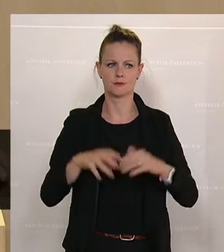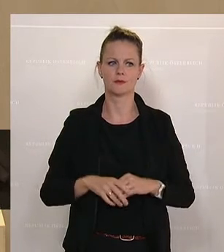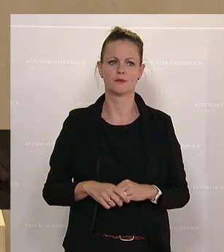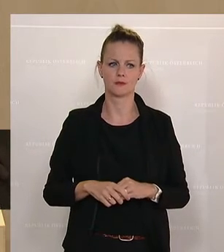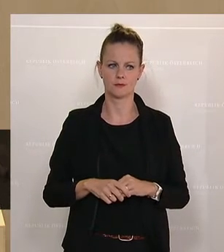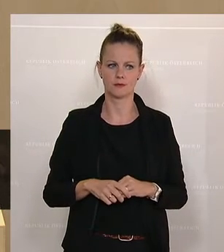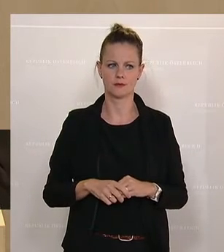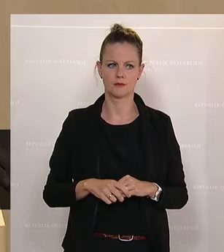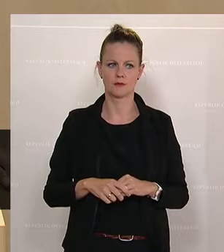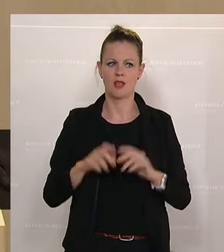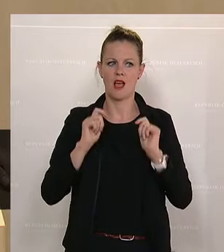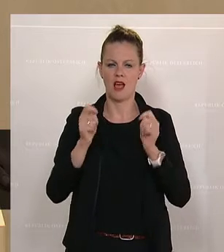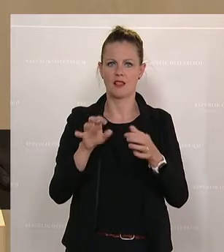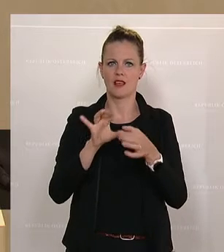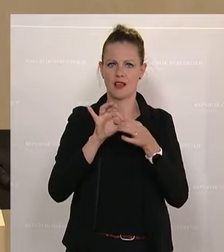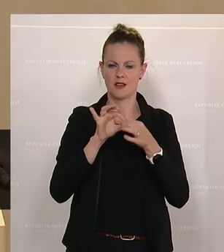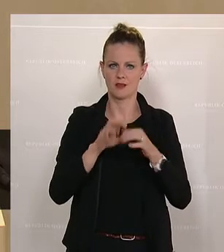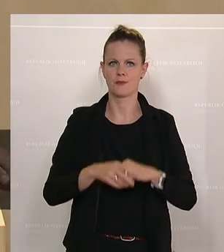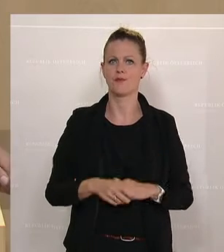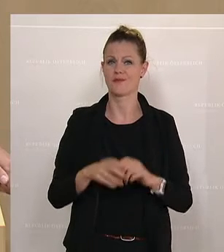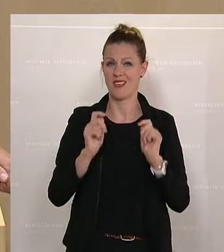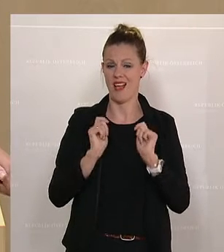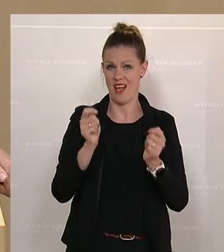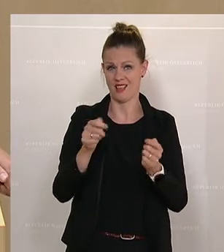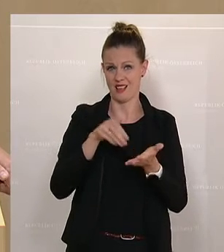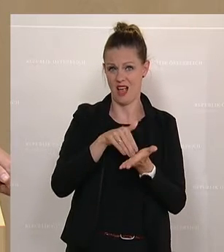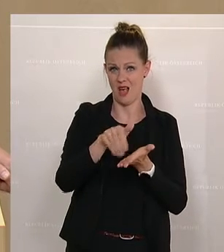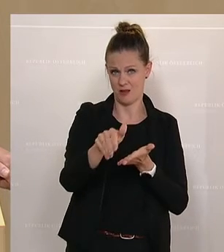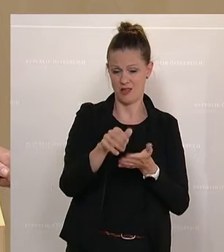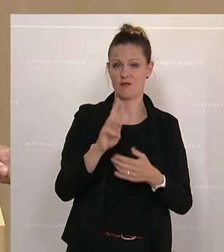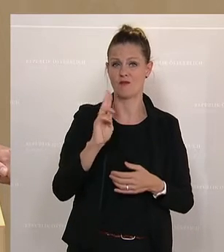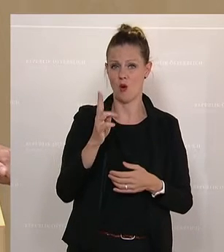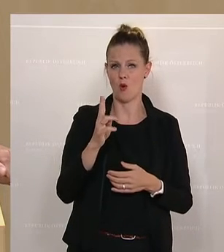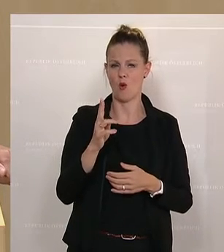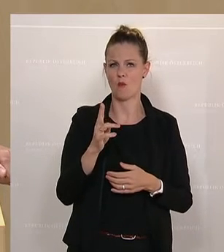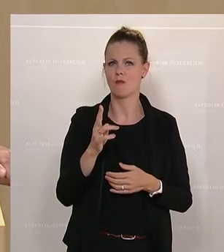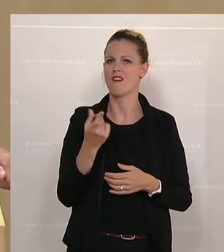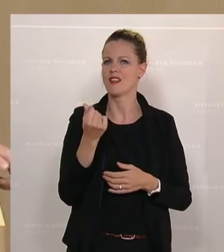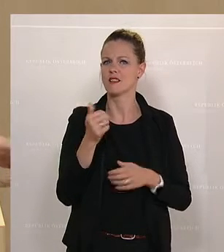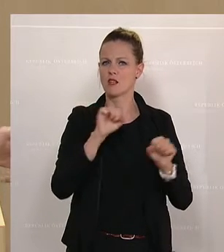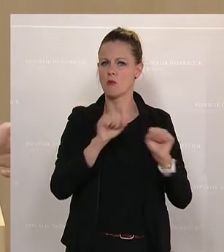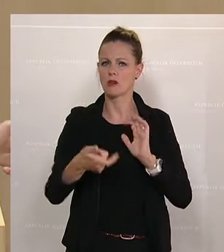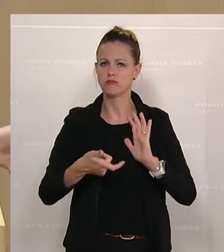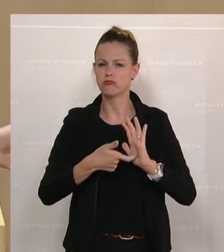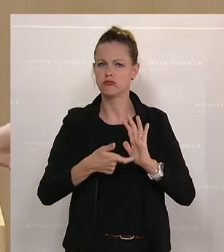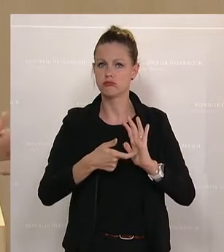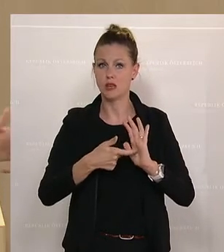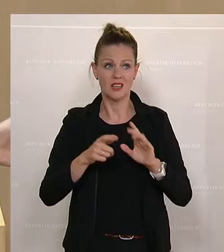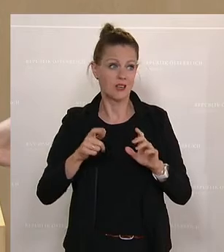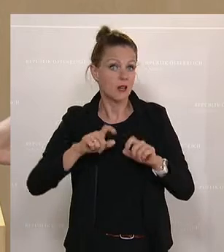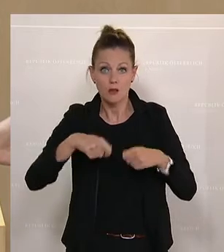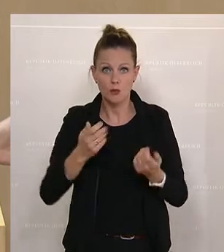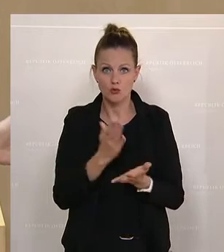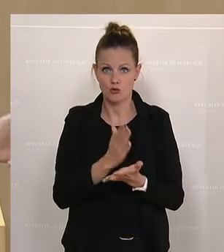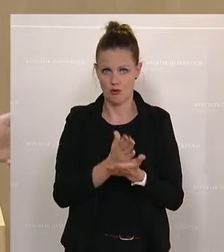Zum Antrag. Wir haben den Antrag abgelehnt, weil die geforderten finanzielle Möglichkeiten schon gibt. Die